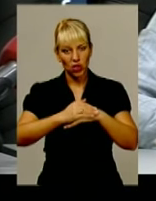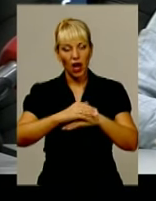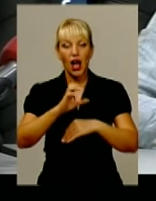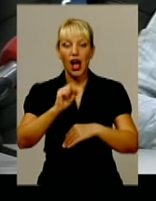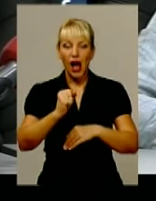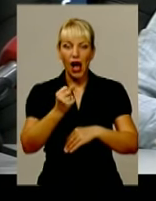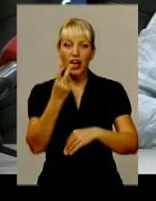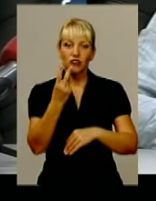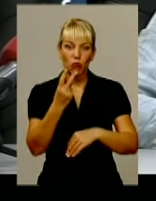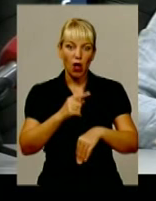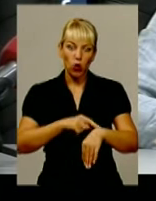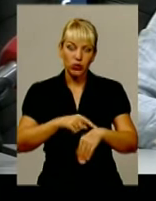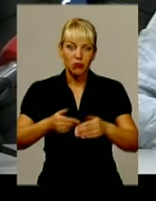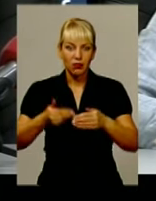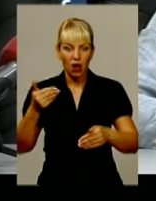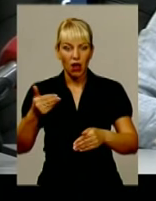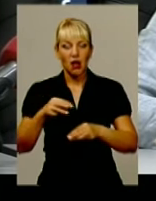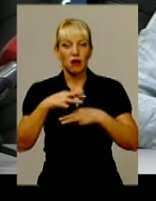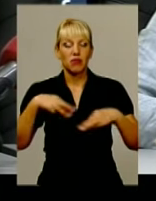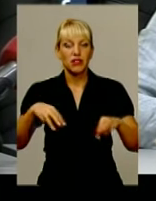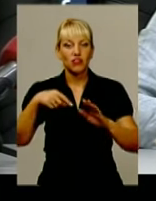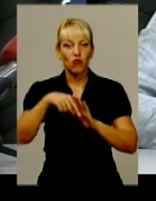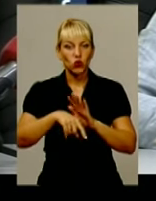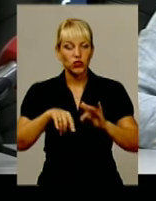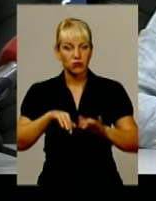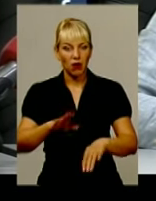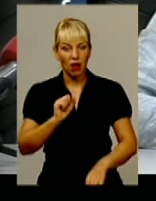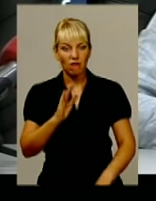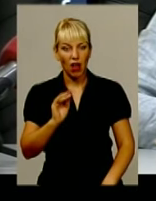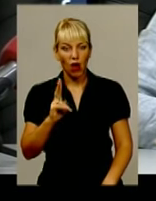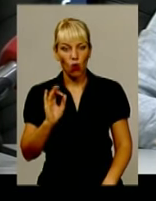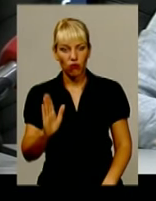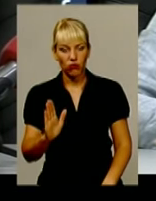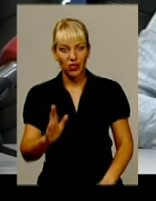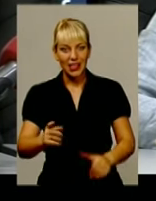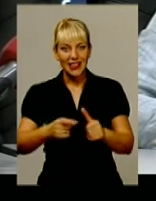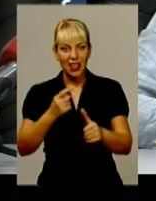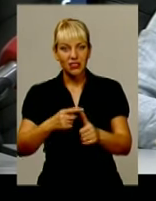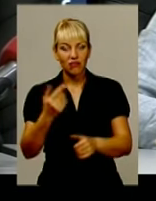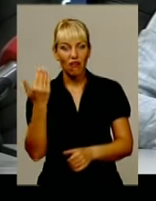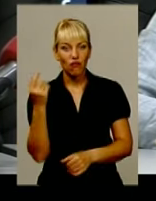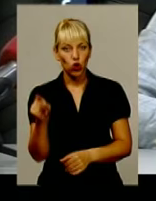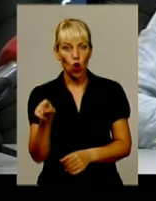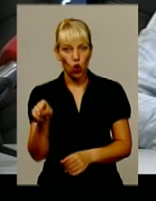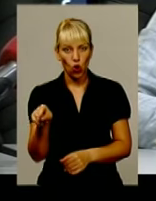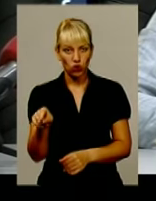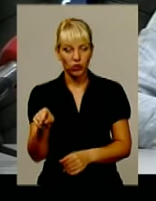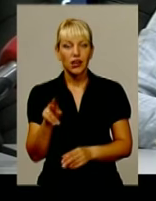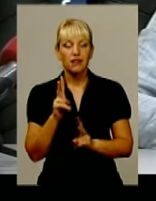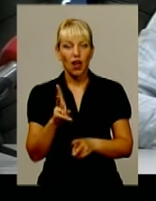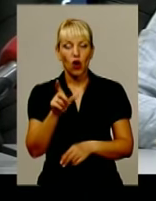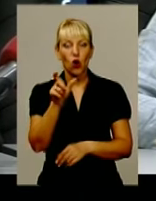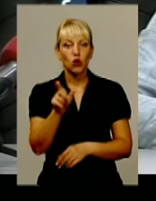двома годинами раніше міністр внутрішніх справ Арсен Аваков назвав його як